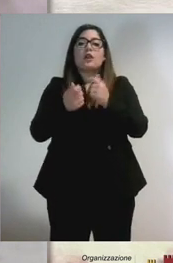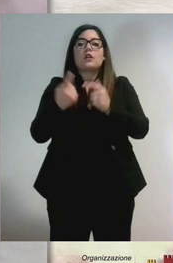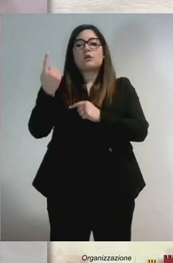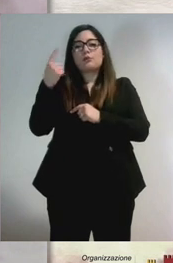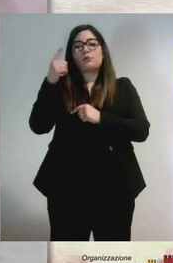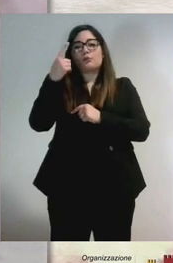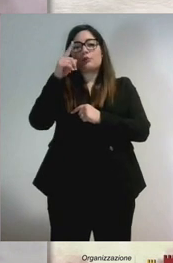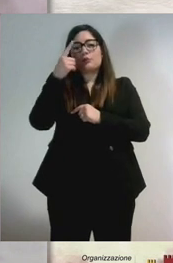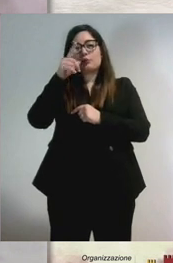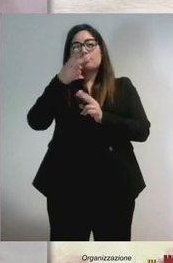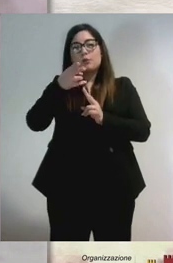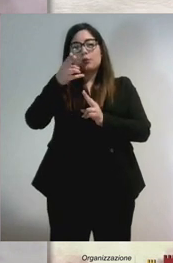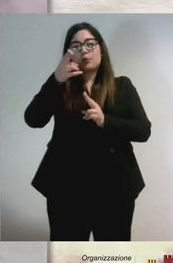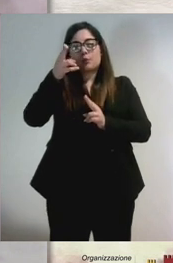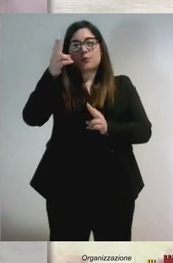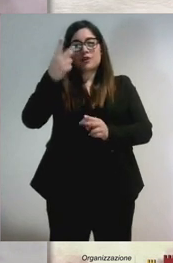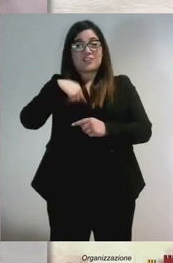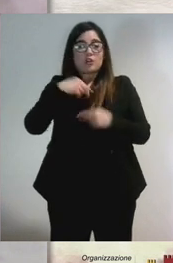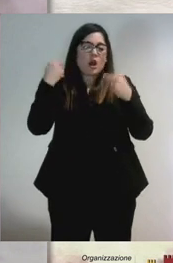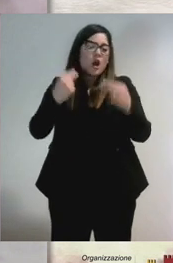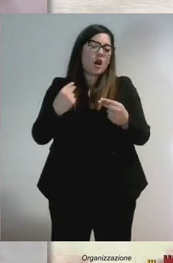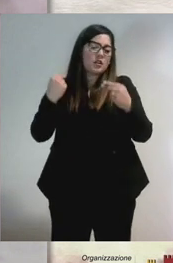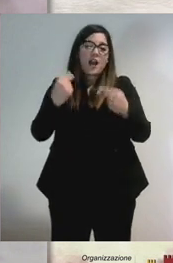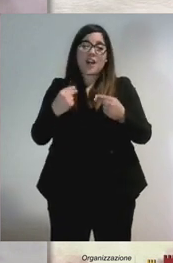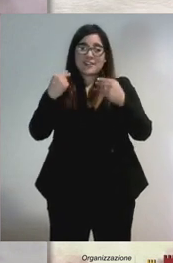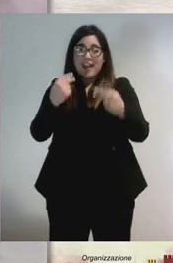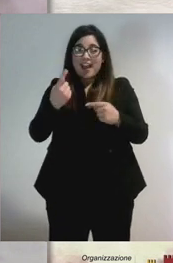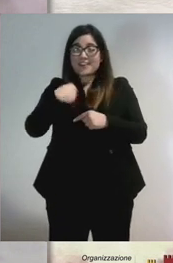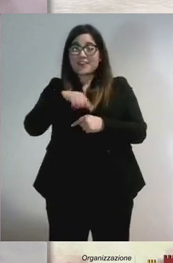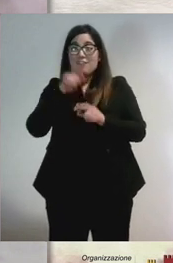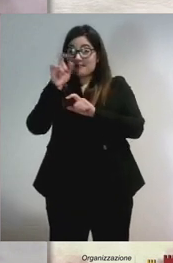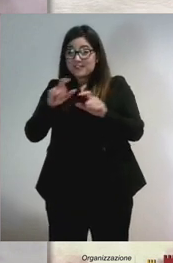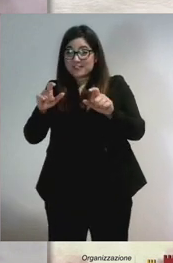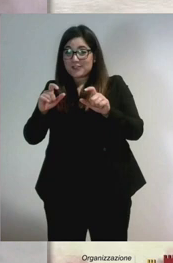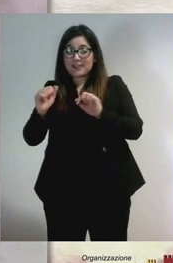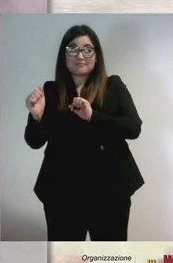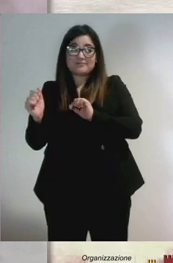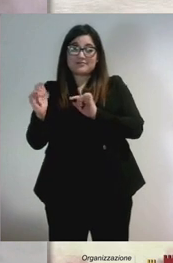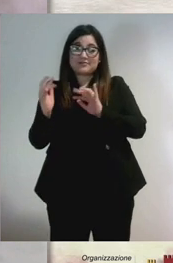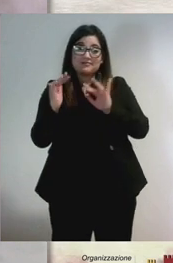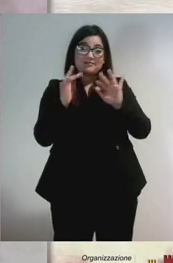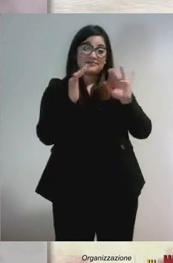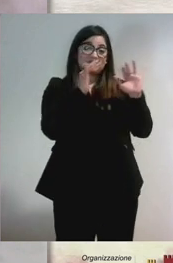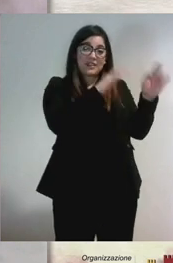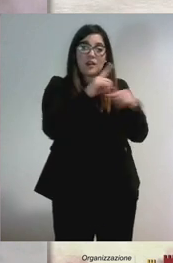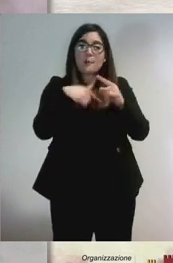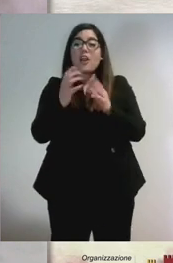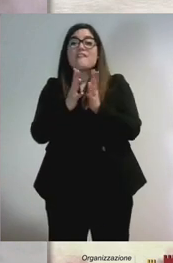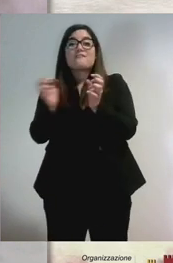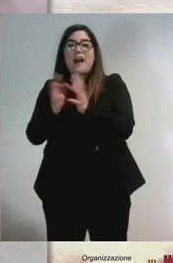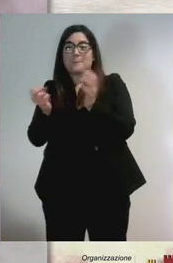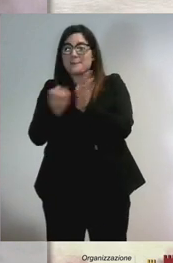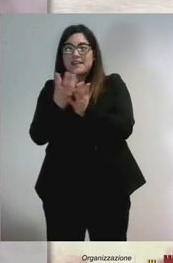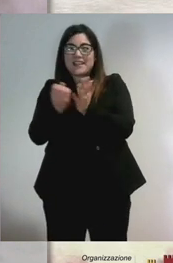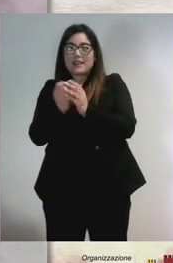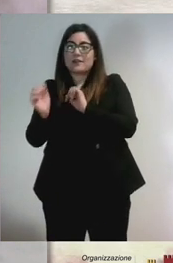Noi per tanti anni abbiamo esportato braccia da questo Paese, poi abbiamo esportato fabbriche di questo Paese. Oggi